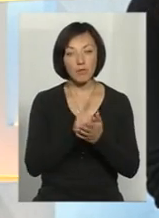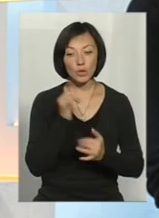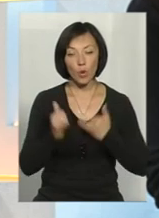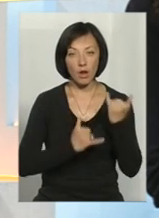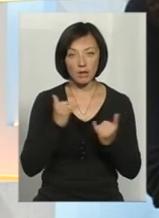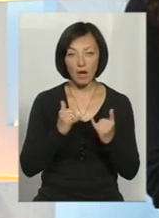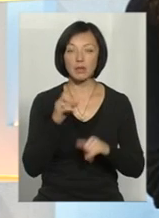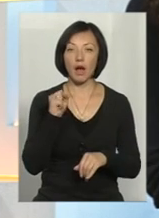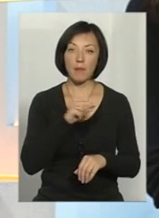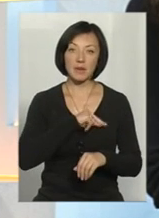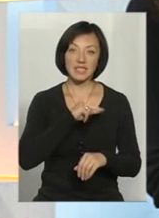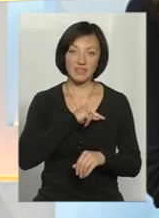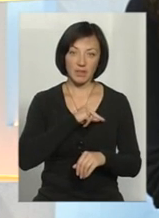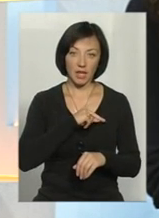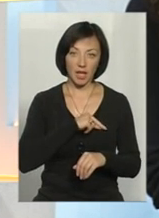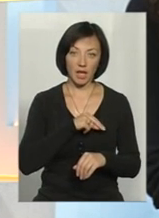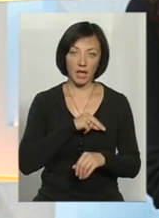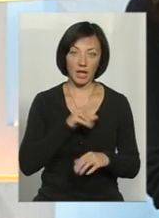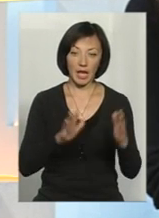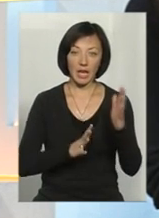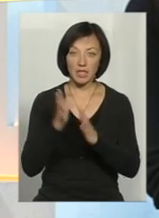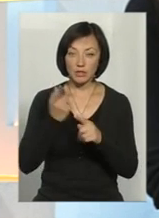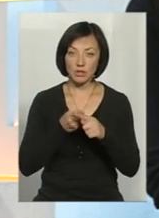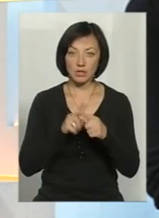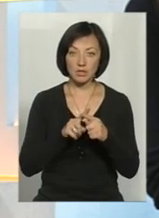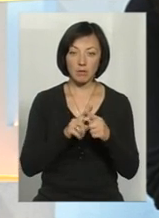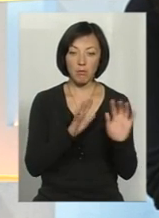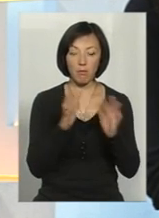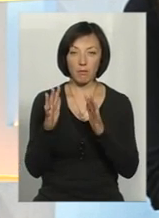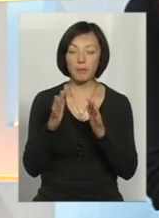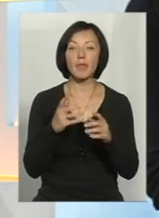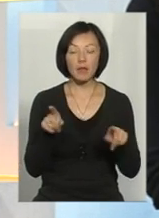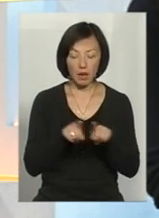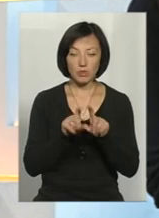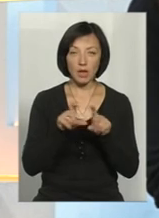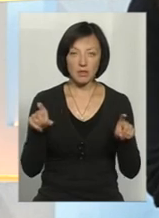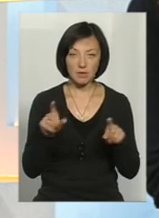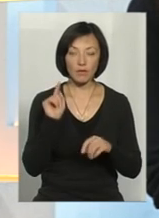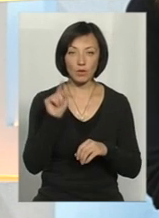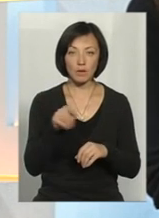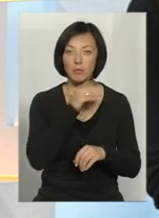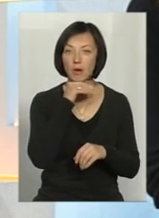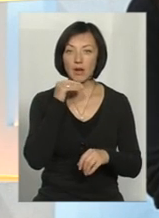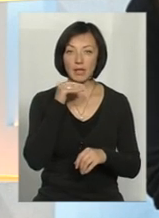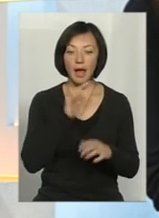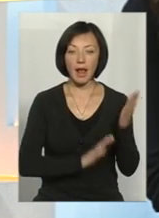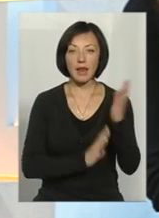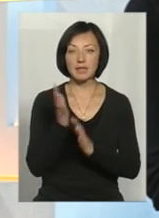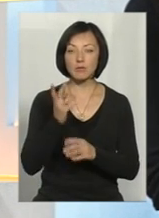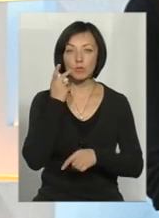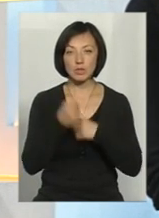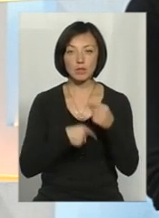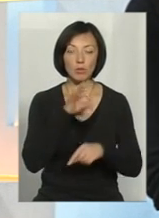за об'єктами, але лісові агентства також повинні, оскільки багато лісів у нас знаходиться в